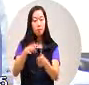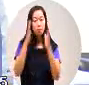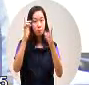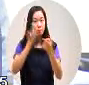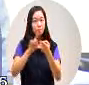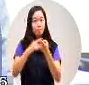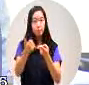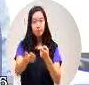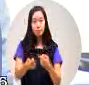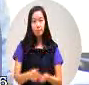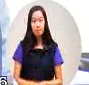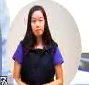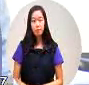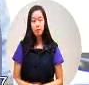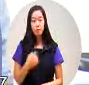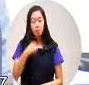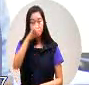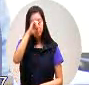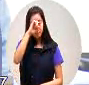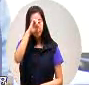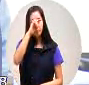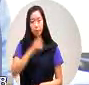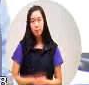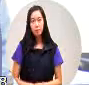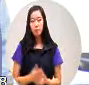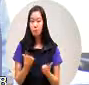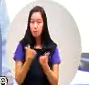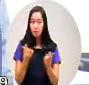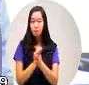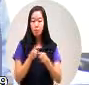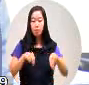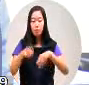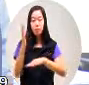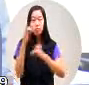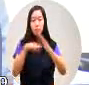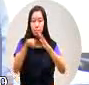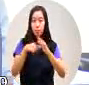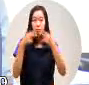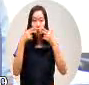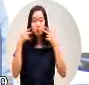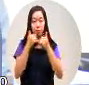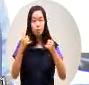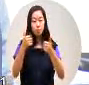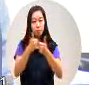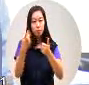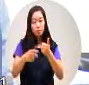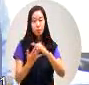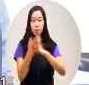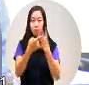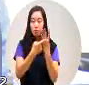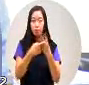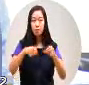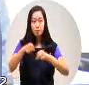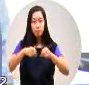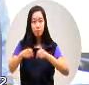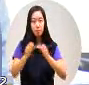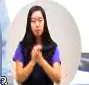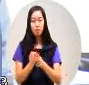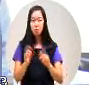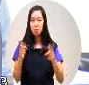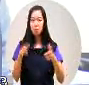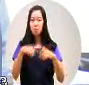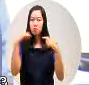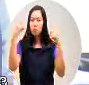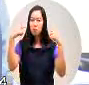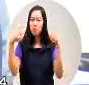那么我希望包括行政院的原民会产业计划不要常